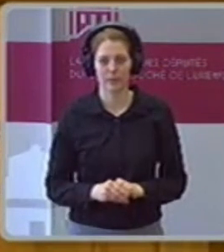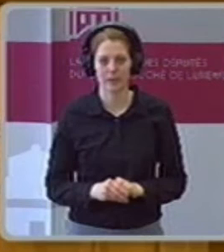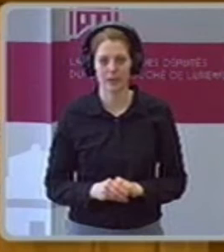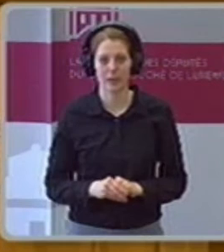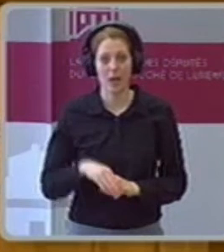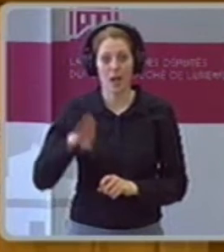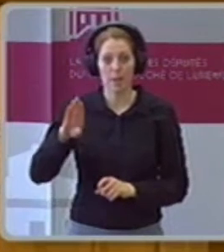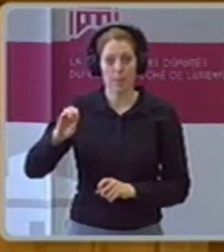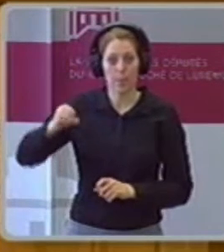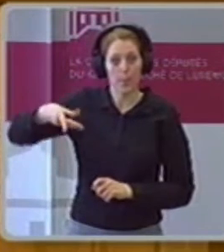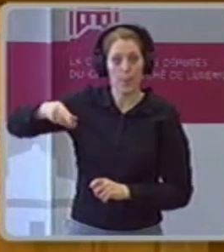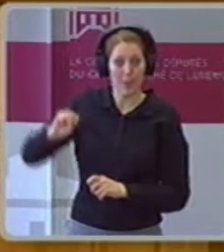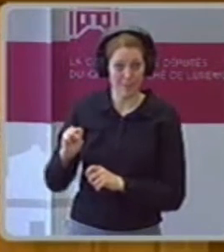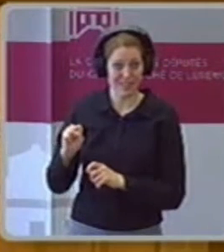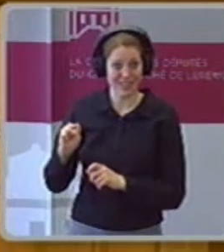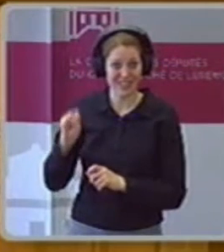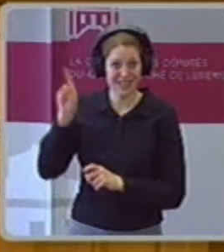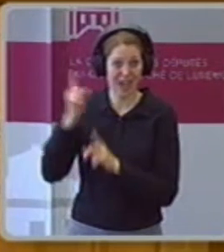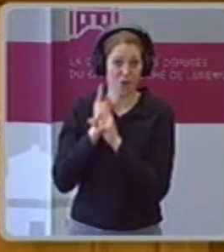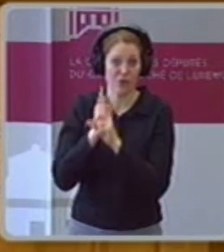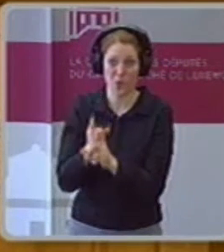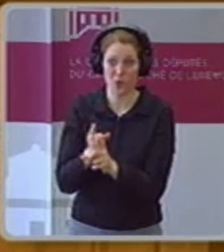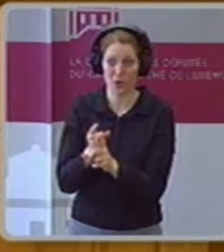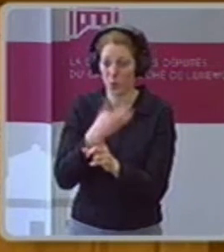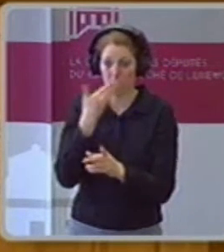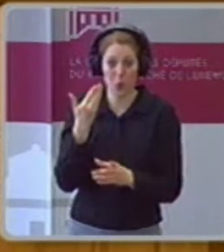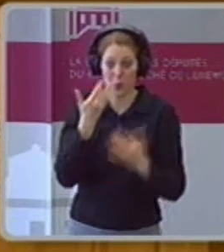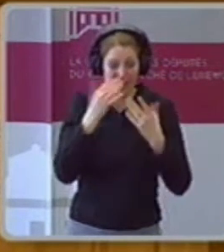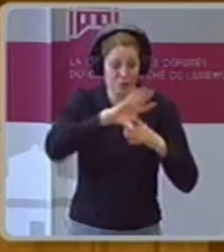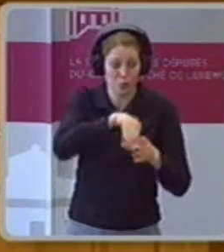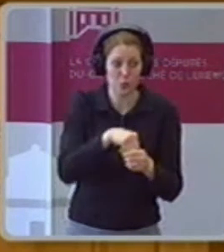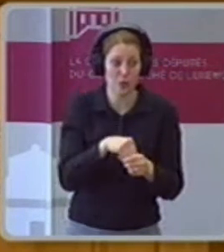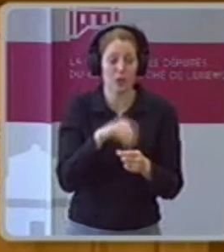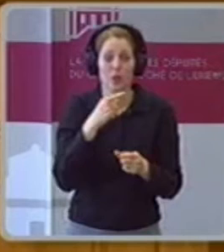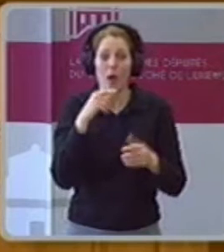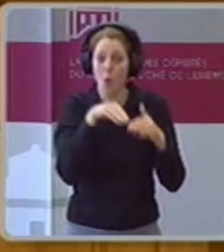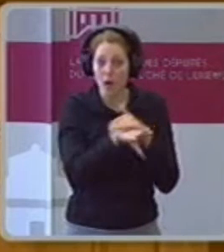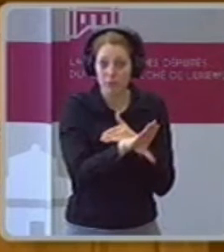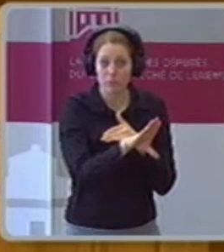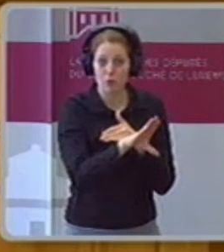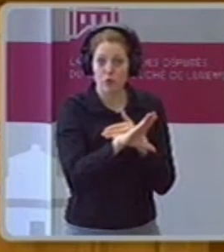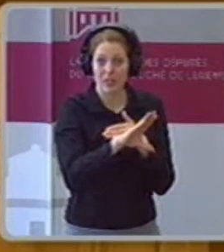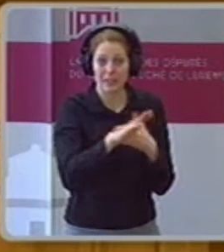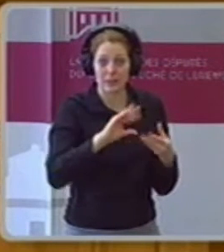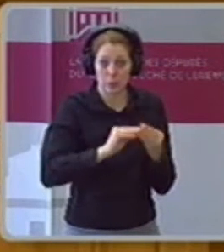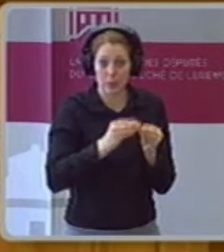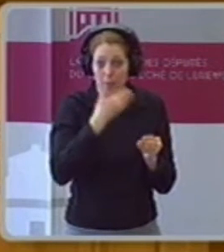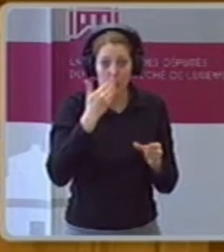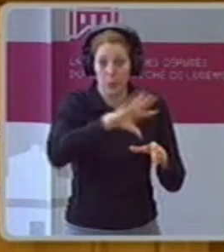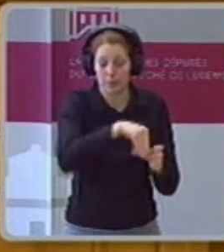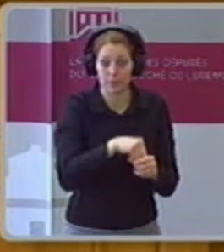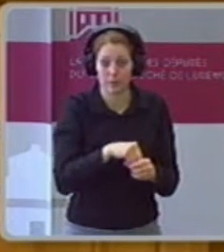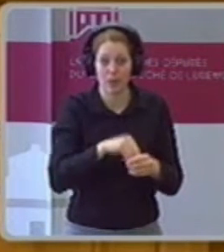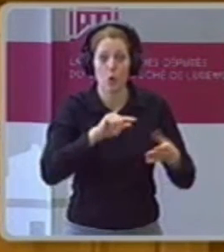Refuge. Die Schulden bezahlen wir nicht zurück. Auch da steht ein Dokument von Herr Gramenier, dass